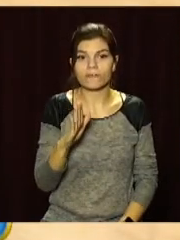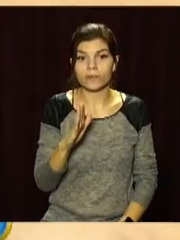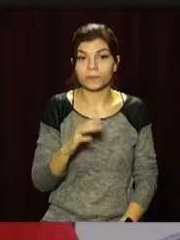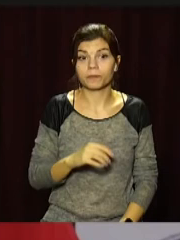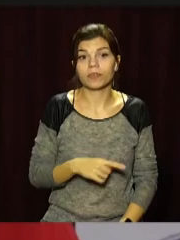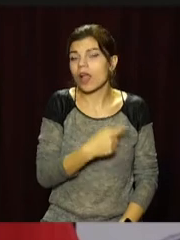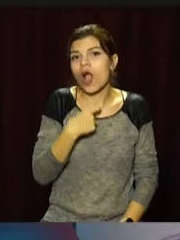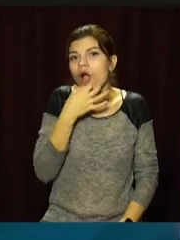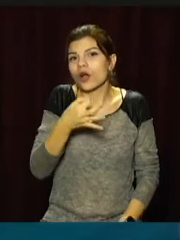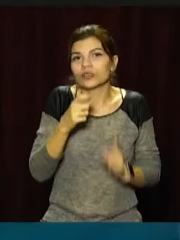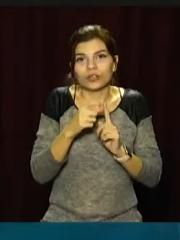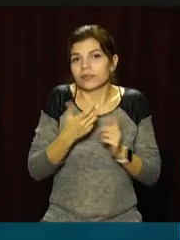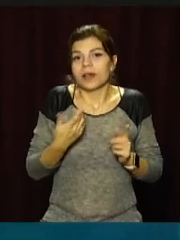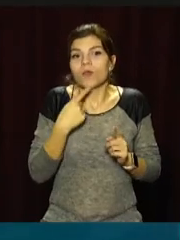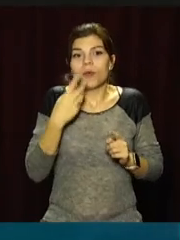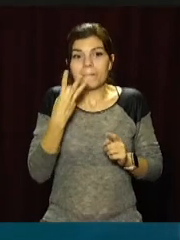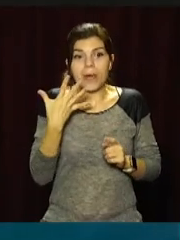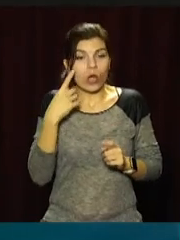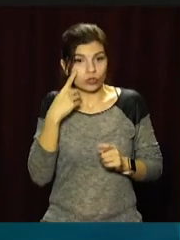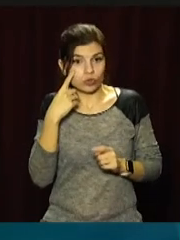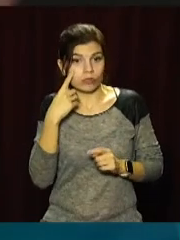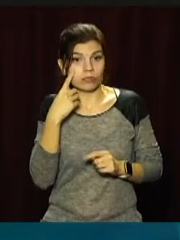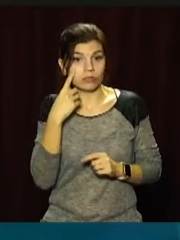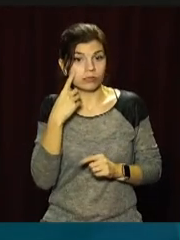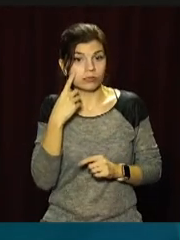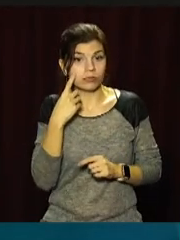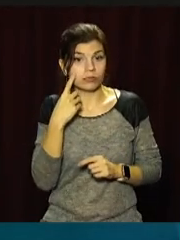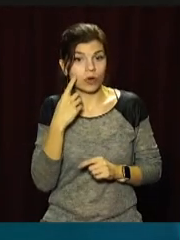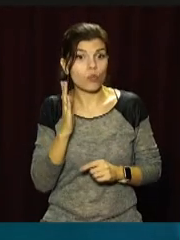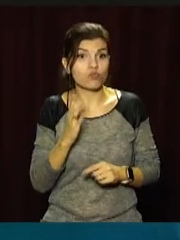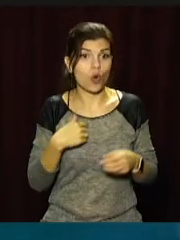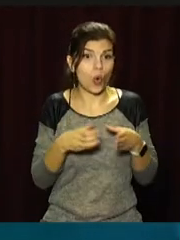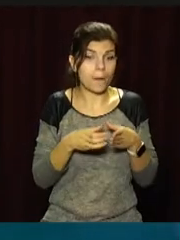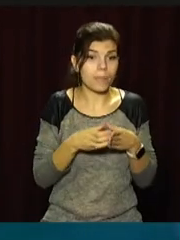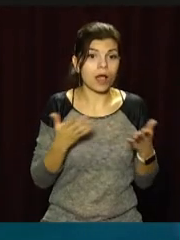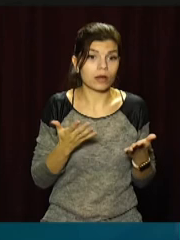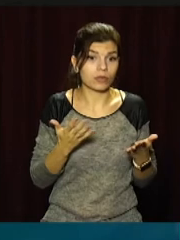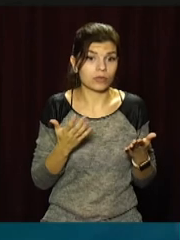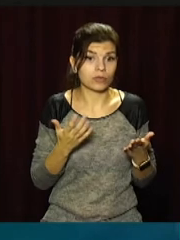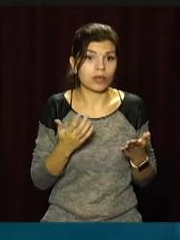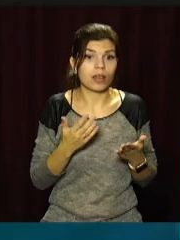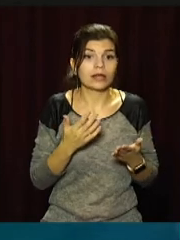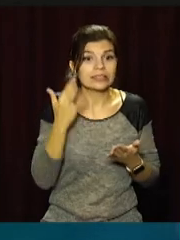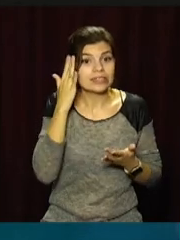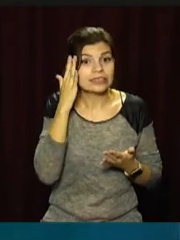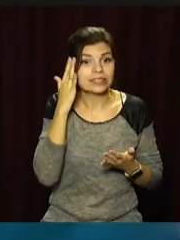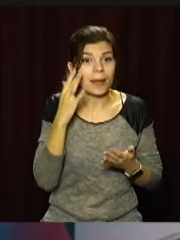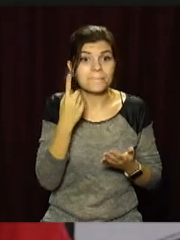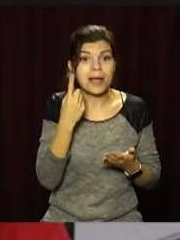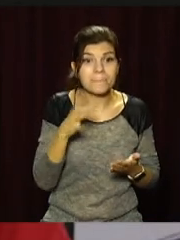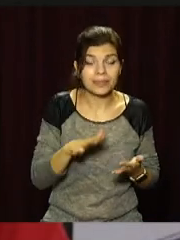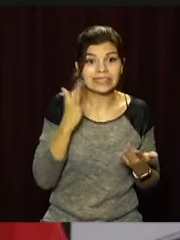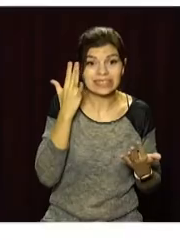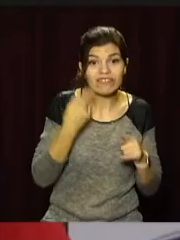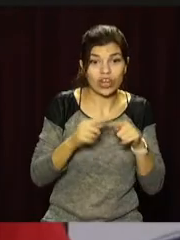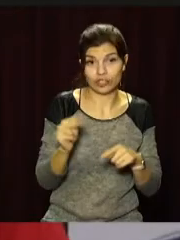щось коментувати, проігрувати 35 очків, будучи командою, яка претендує на перші місця в